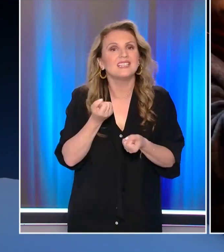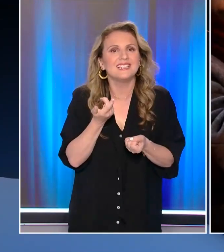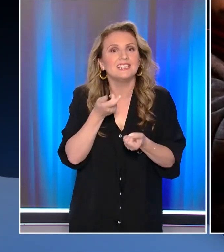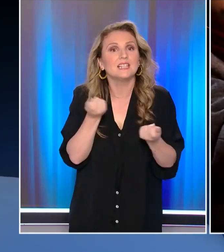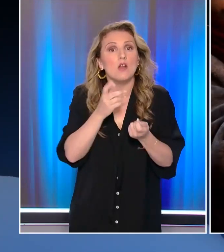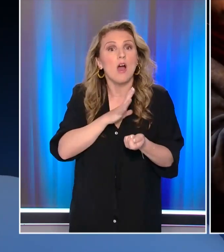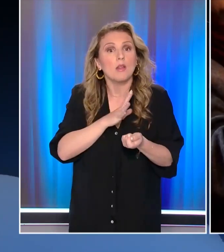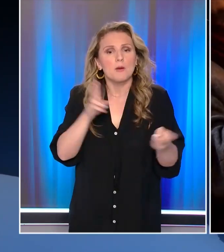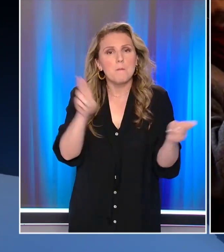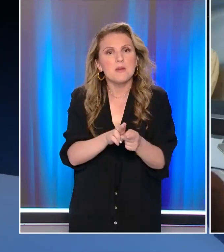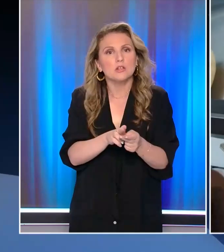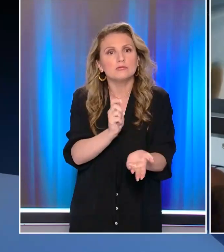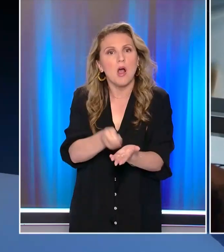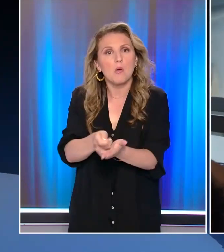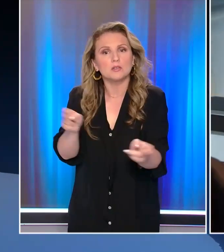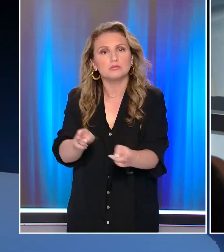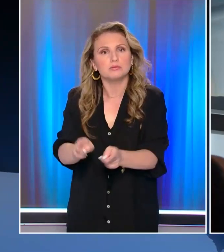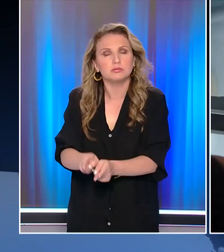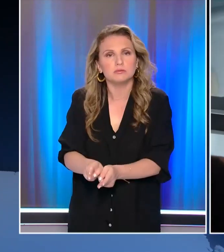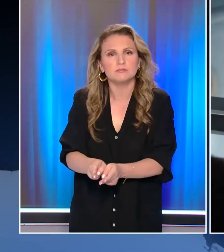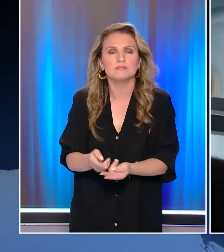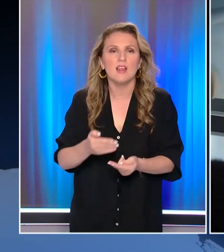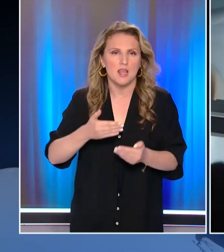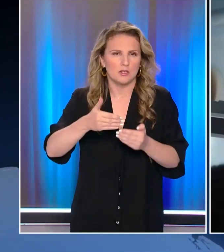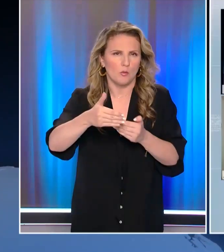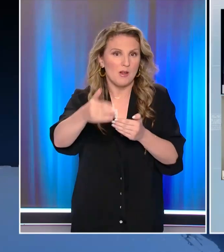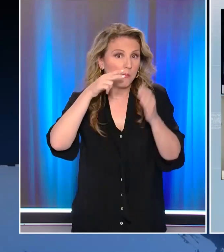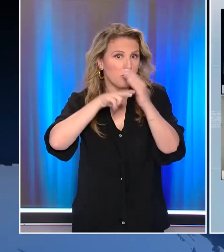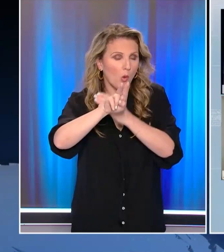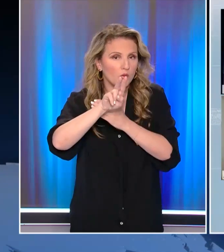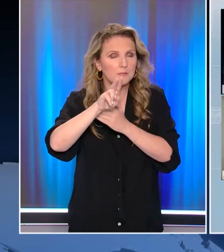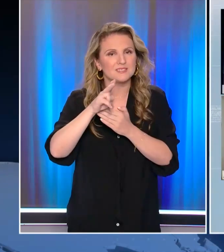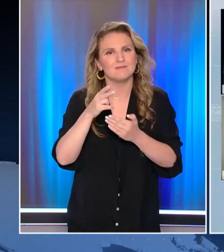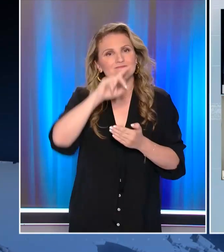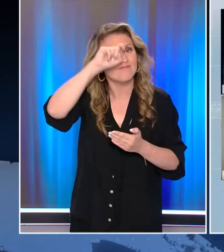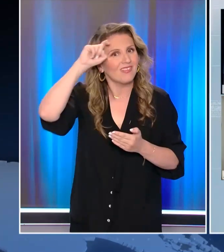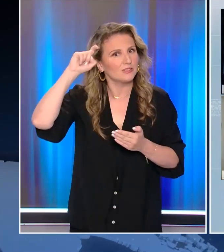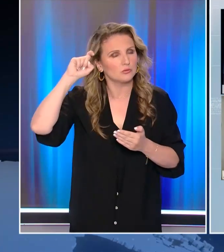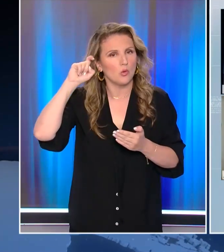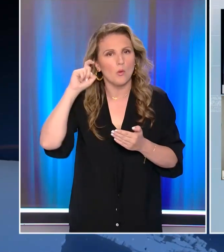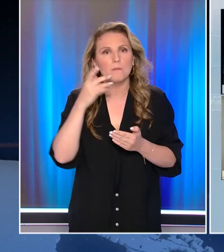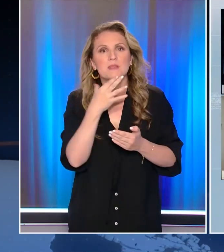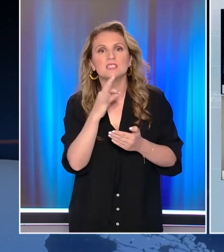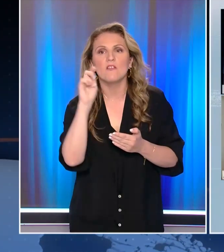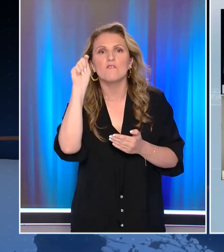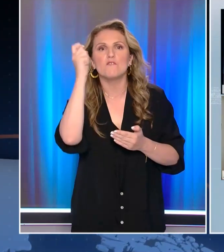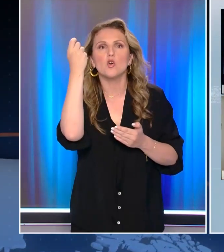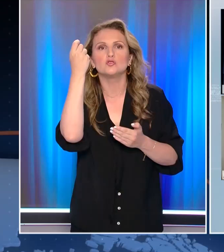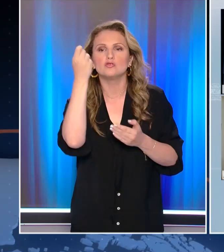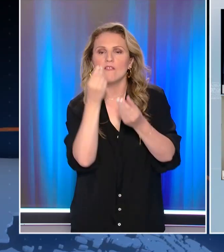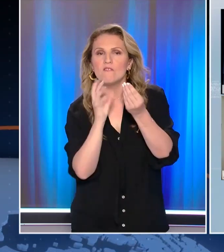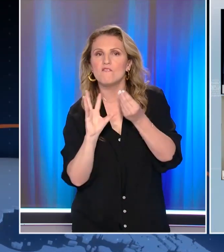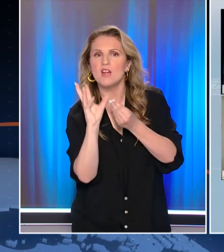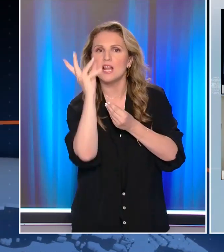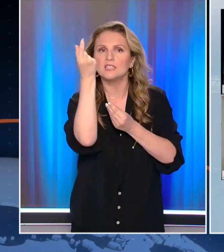μειώνοντας την κατανάλωση Μάλιστα οι προοπτικές για κάποιες ανάσες είναι ιδιαίτερα θολές Δεν έχουμε δει κάποιο φως όπου να